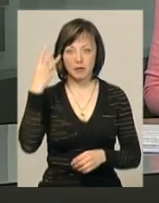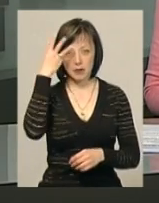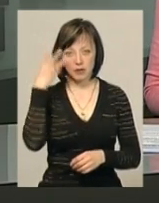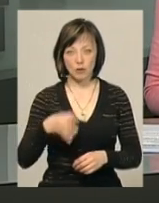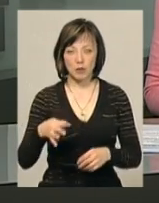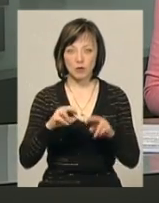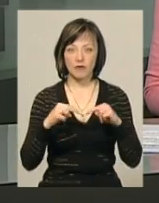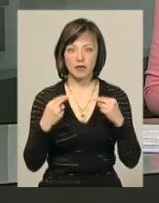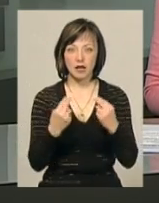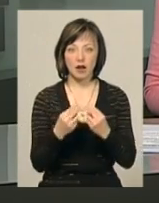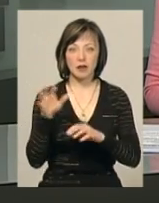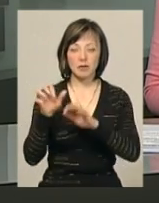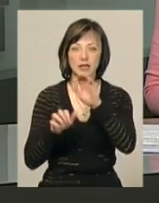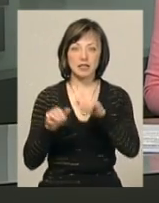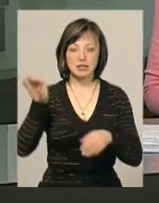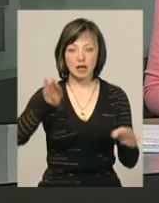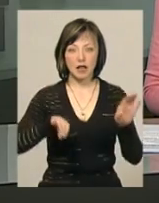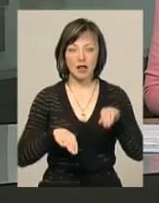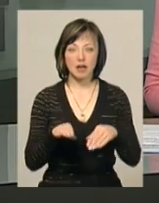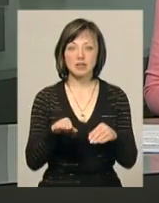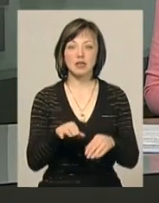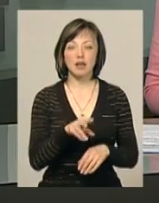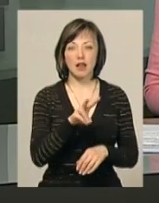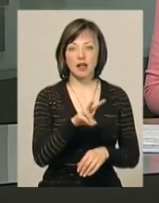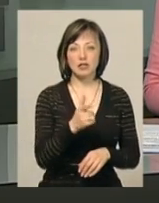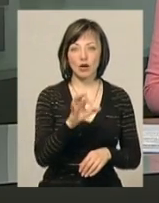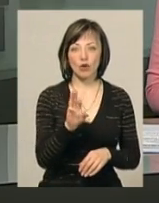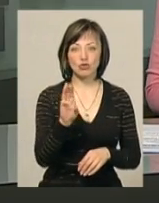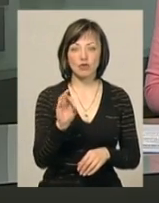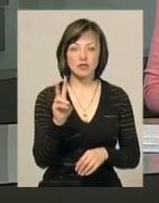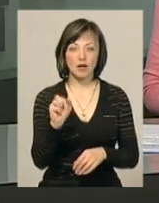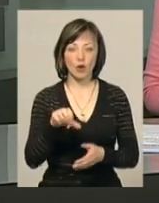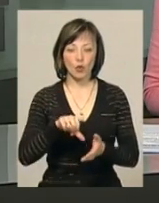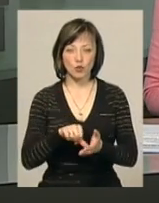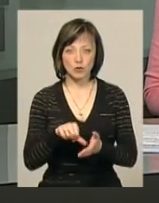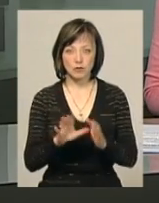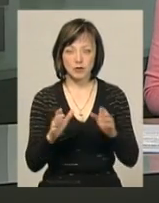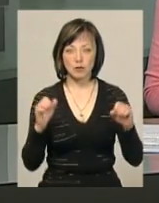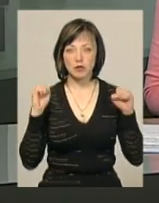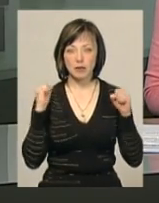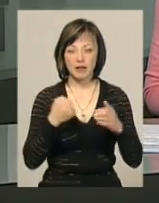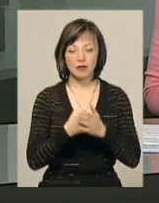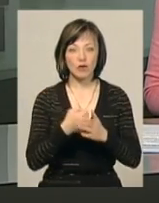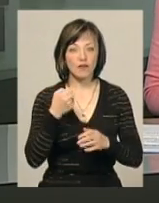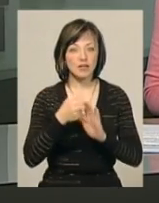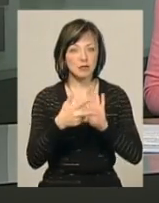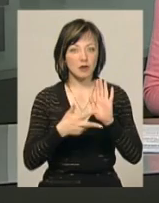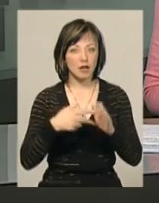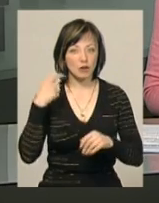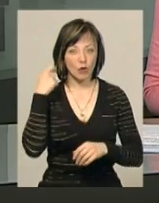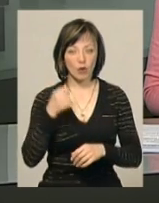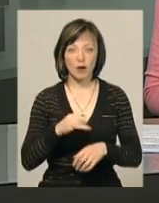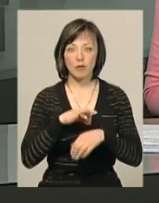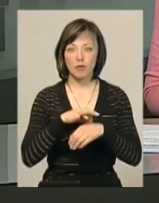обласної федерації альпінізму та скелелазіння Леся Гошовська. Участь у змаганнях візьмуть спортсмени віком до 18 років. Для